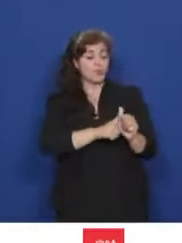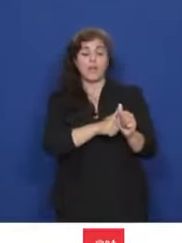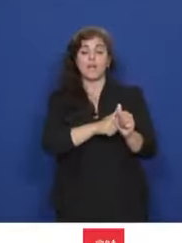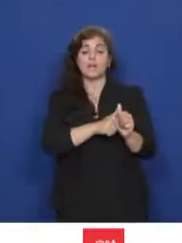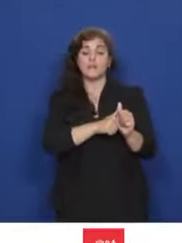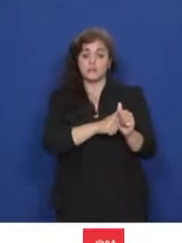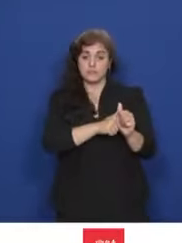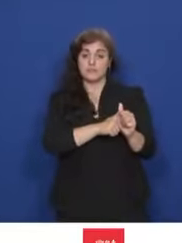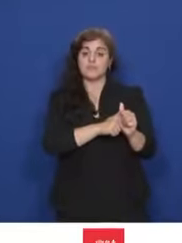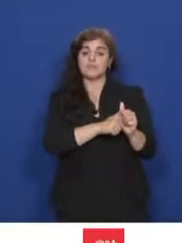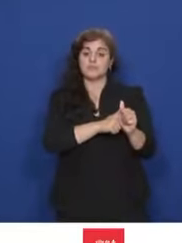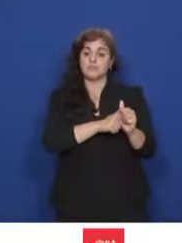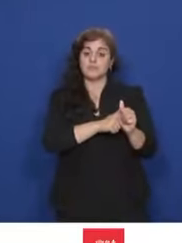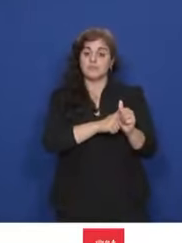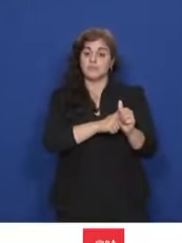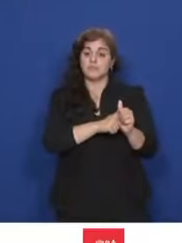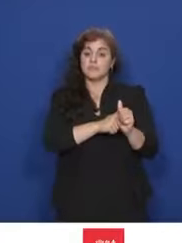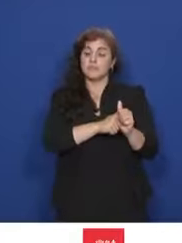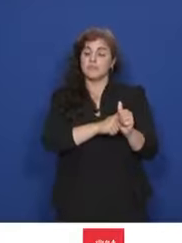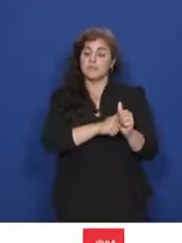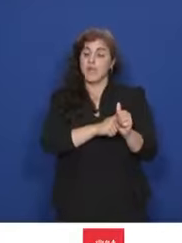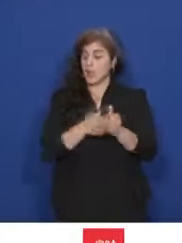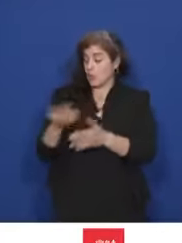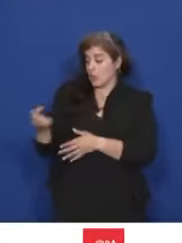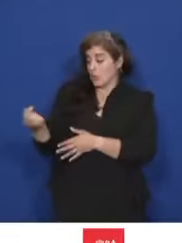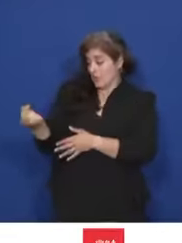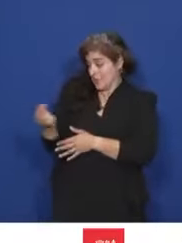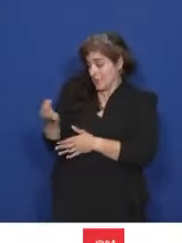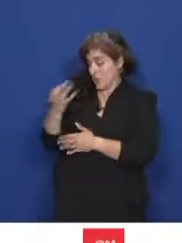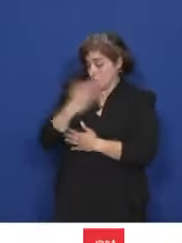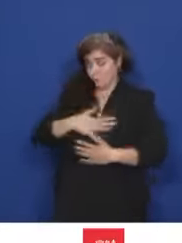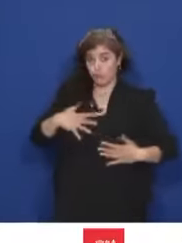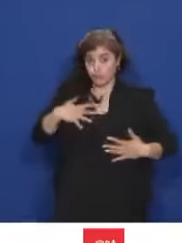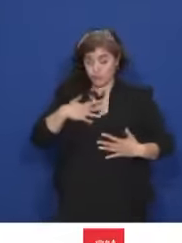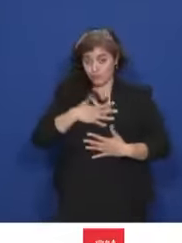satisfaction de ce que vous venez d'indiquer.